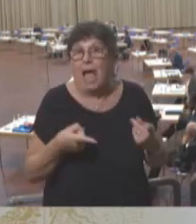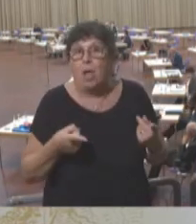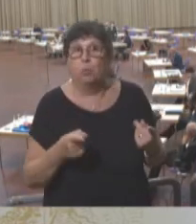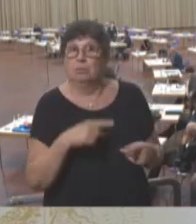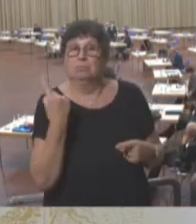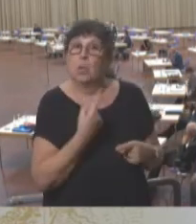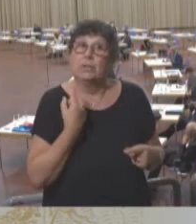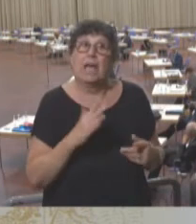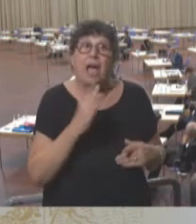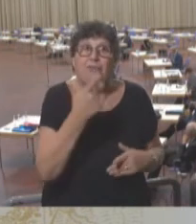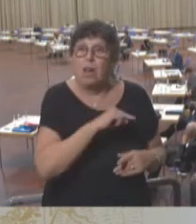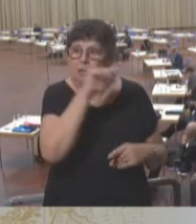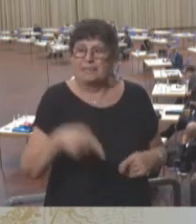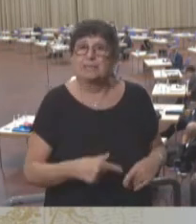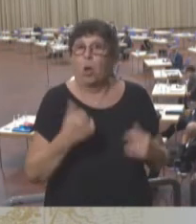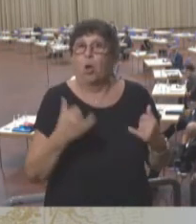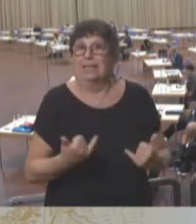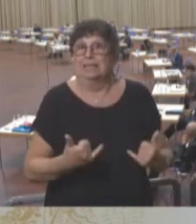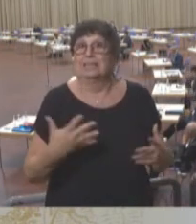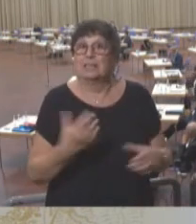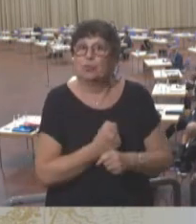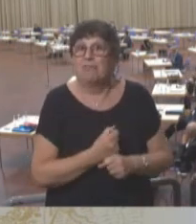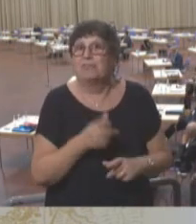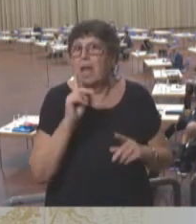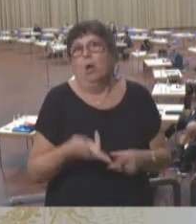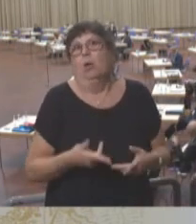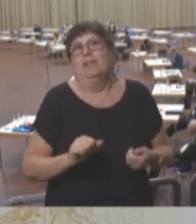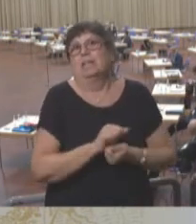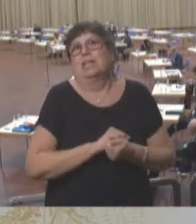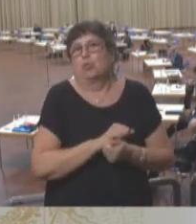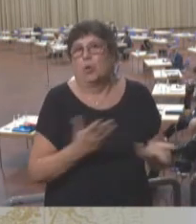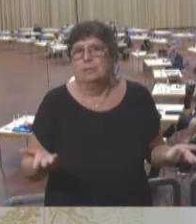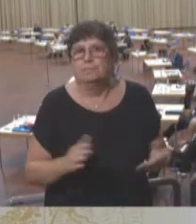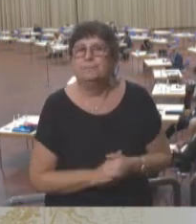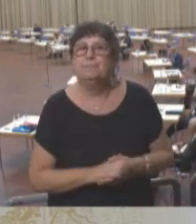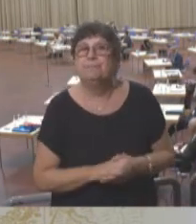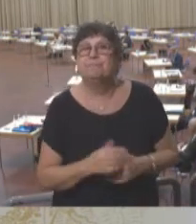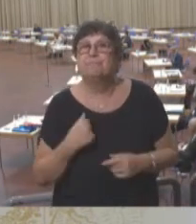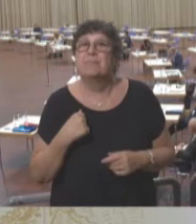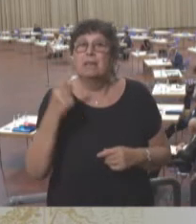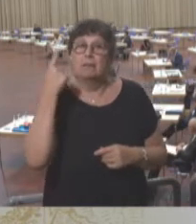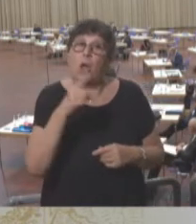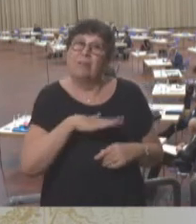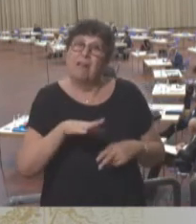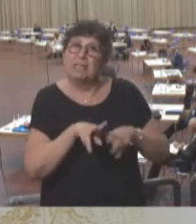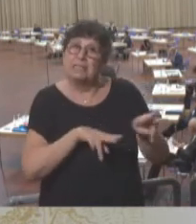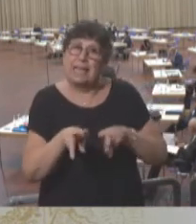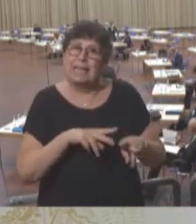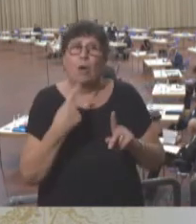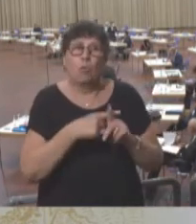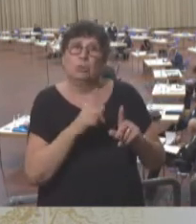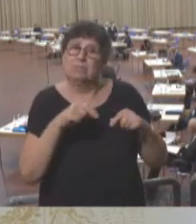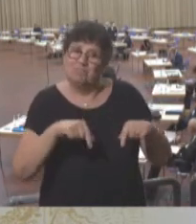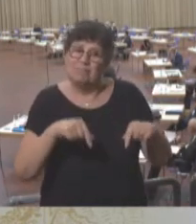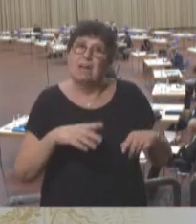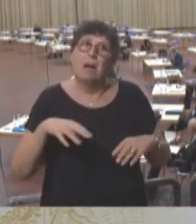den ganzen Erfolg, den wir bis heute erreicht haben, zunichte machen können. Ich glaube, die Landesregierung und auch das Parlament